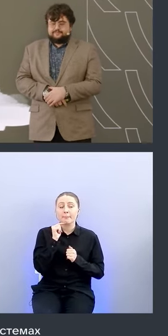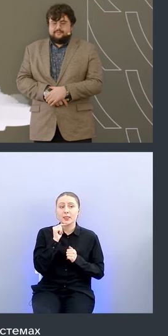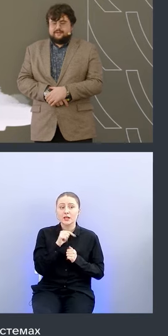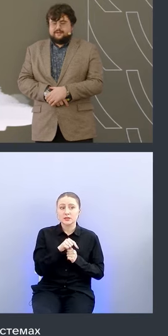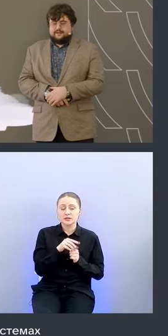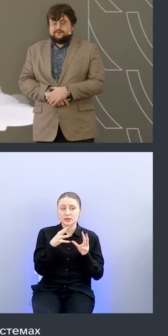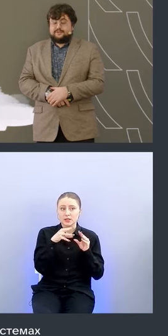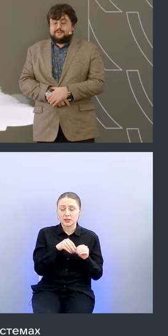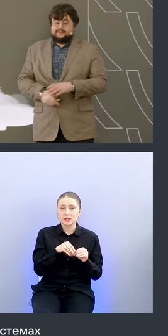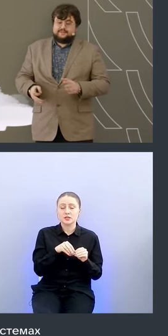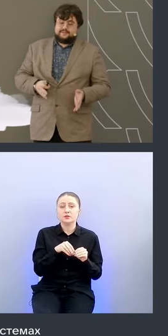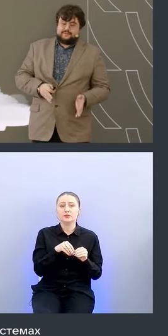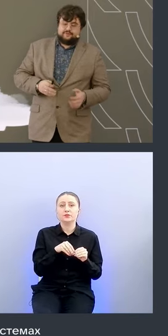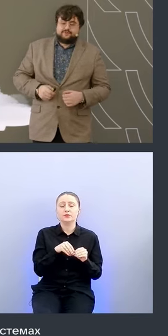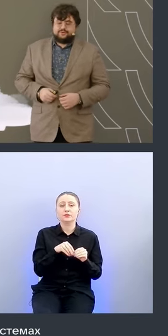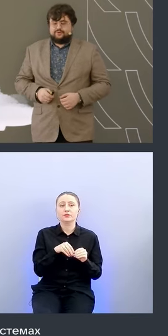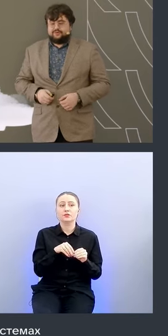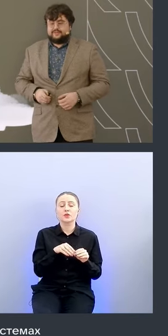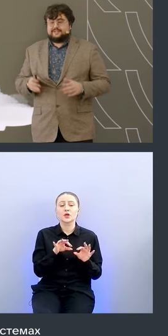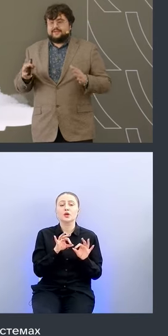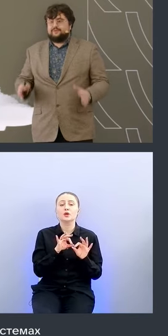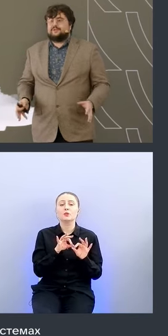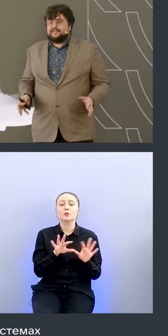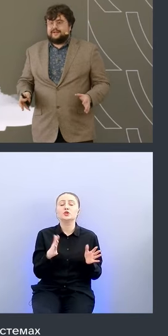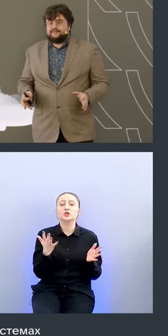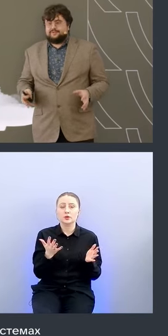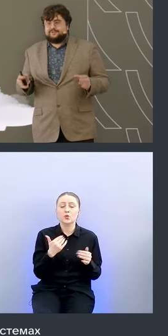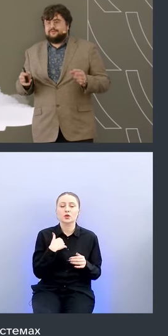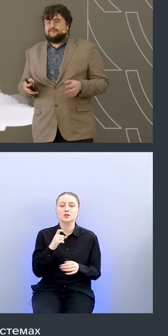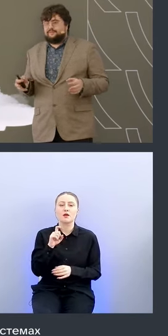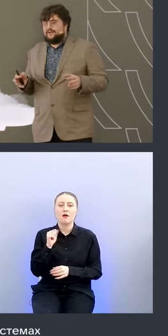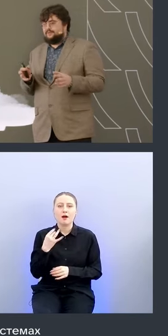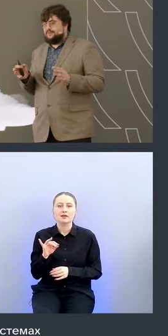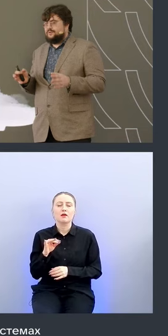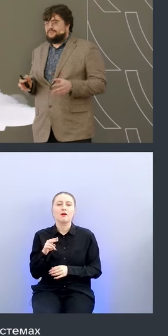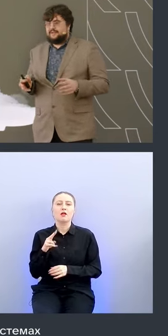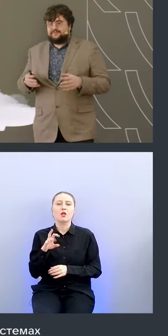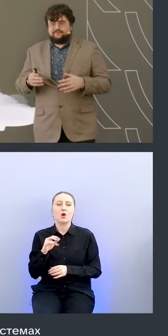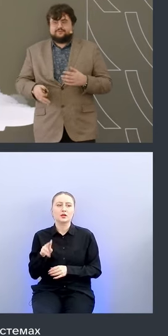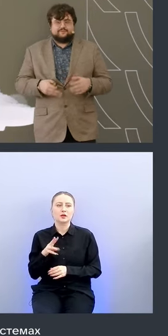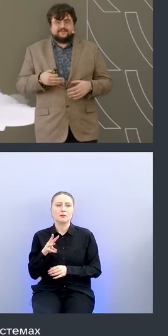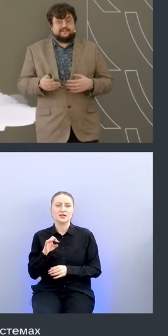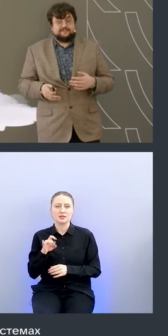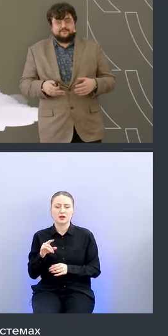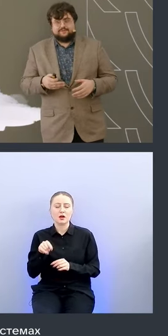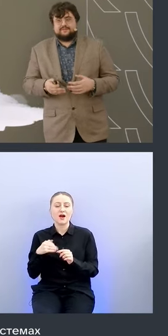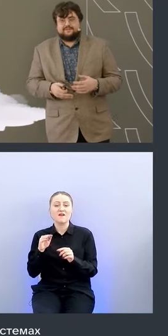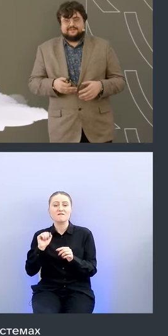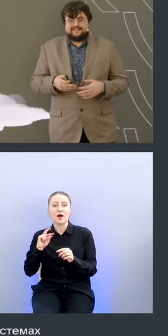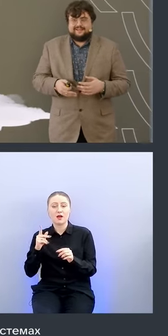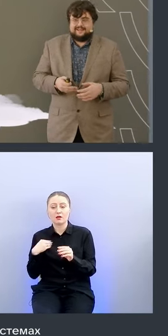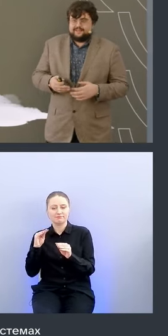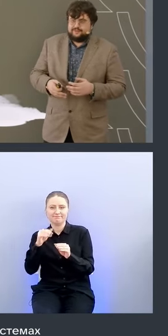выходит из того что у нас хайлоуд кластера то есть условную фальку мы не можем ставить потому что у фальки есть свой там